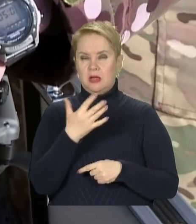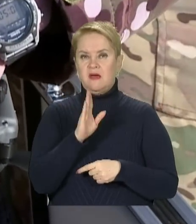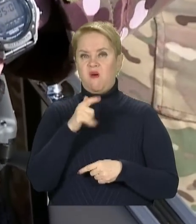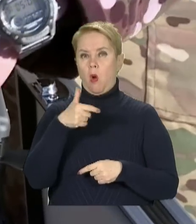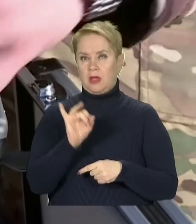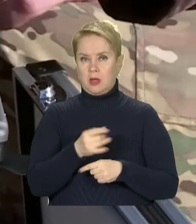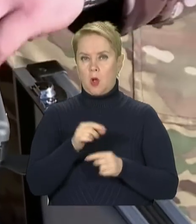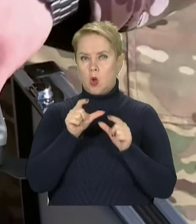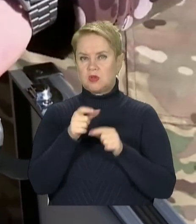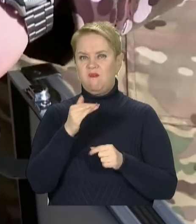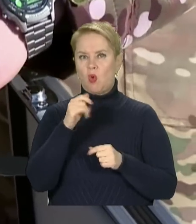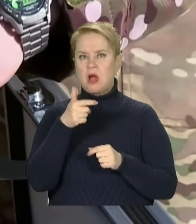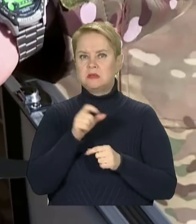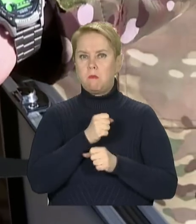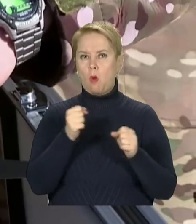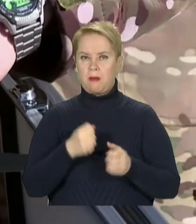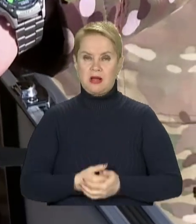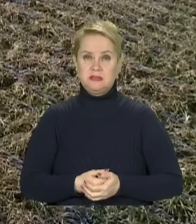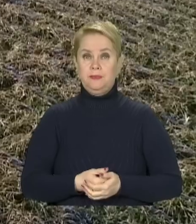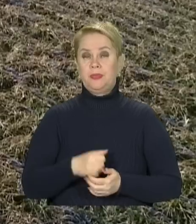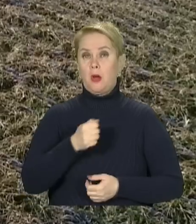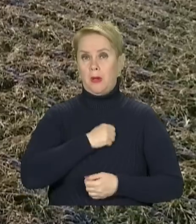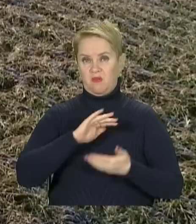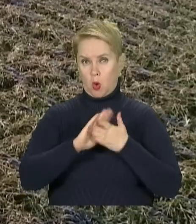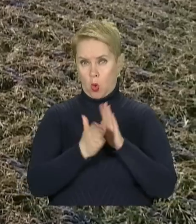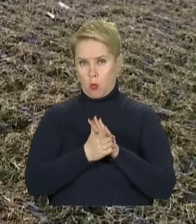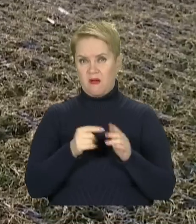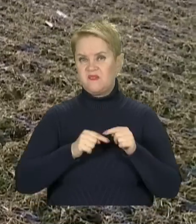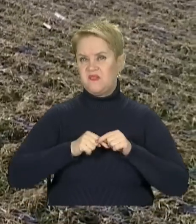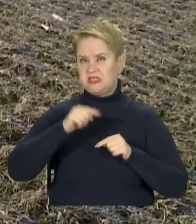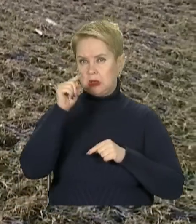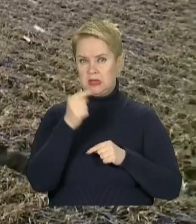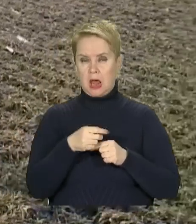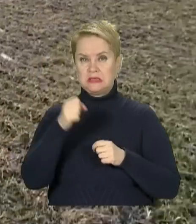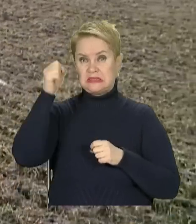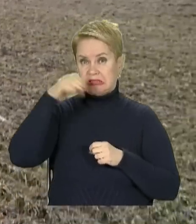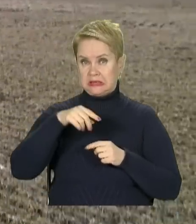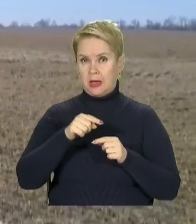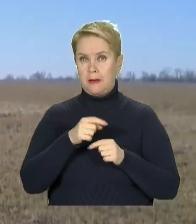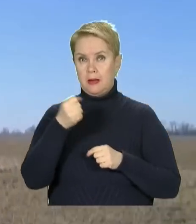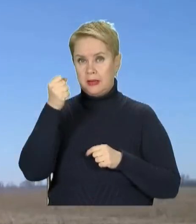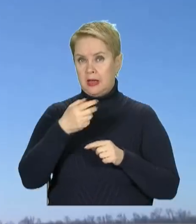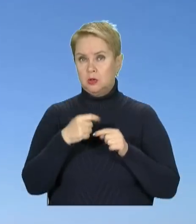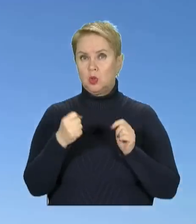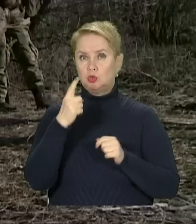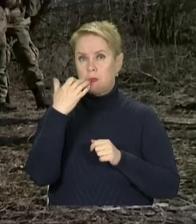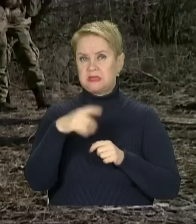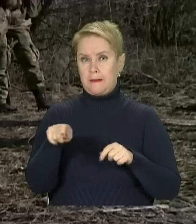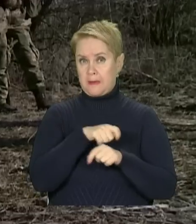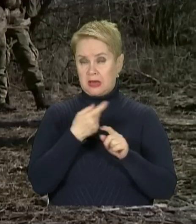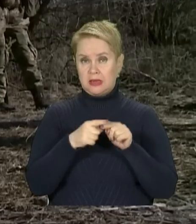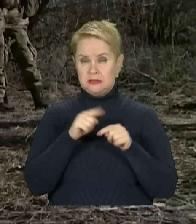ВОГи, і осколково-фугасні боєприпаси. В бойових умовах оптимальна висота для скиду боєприпасів до 150 метрів.